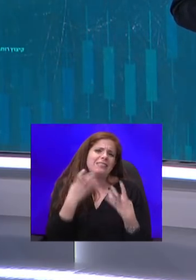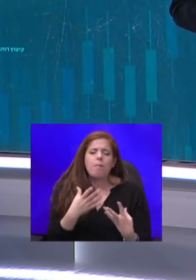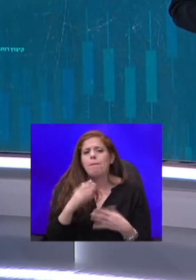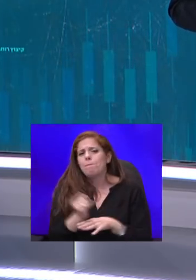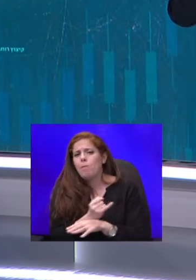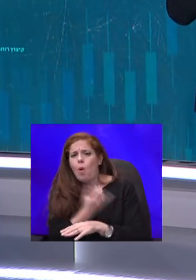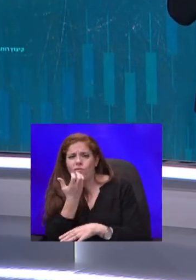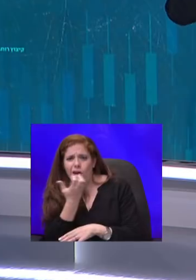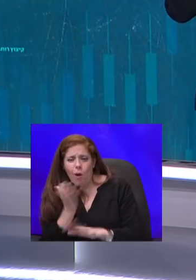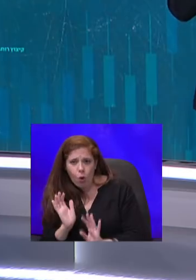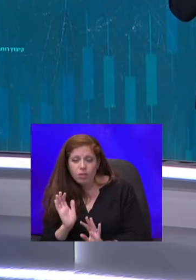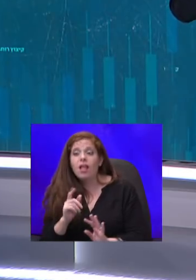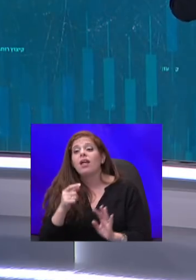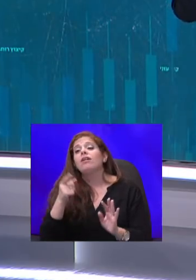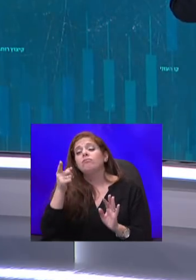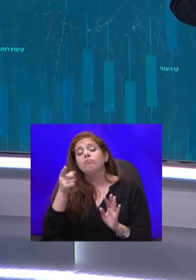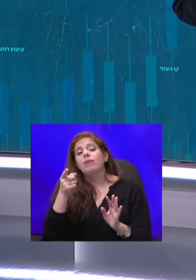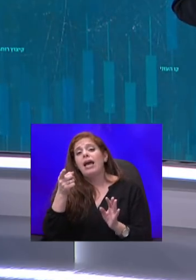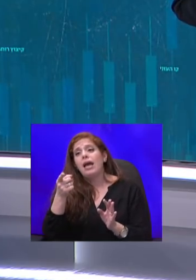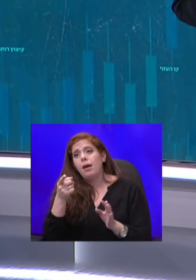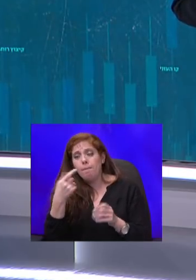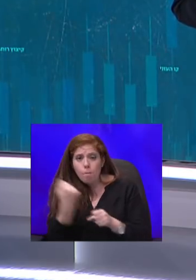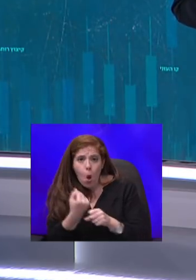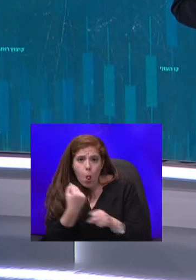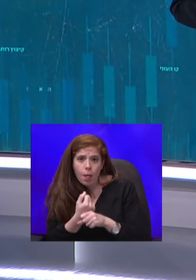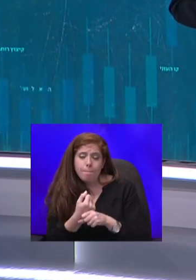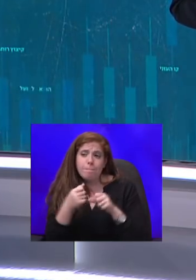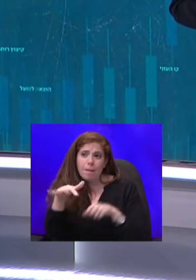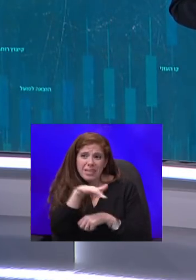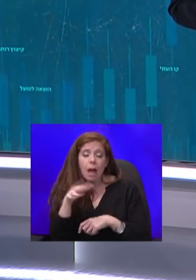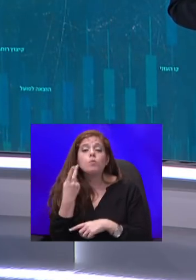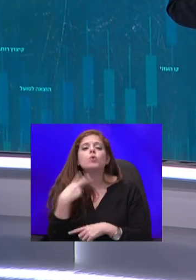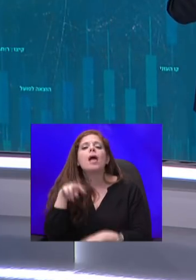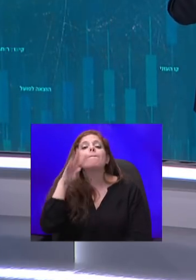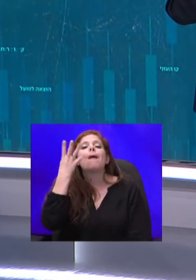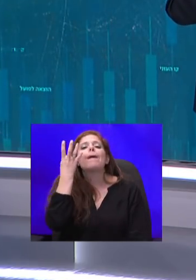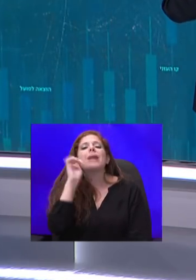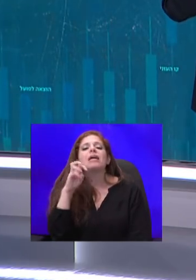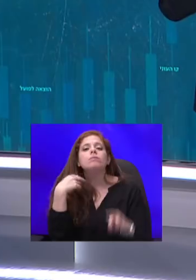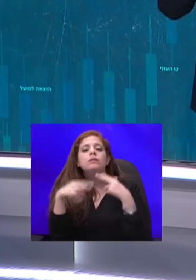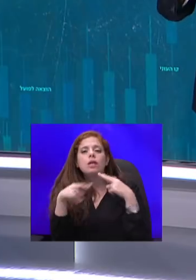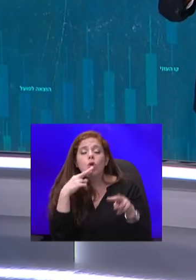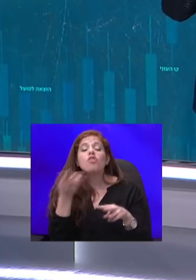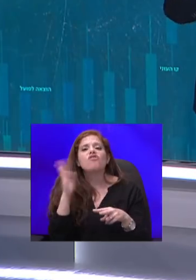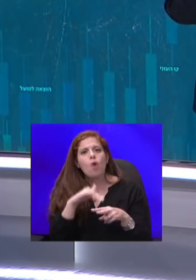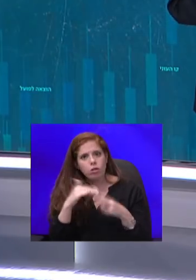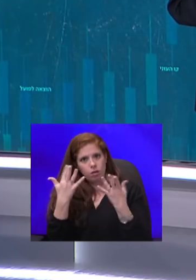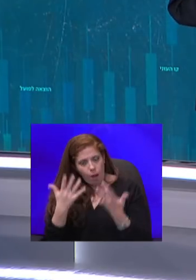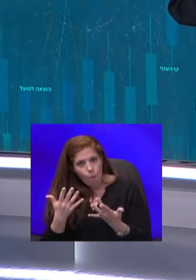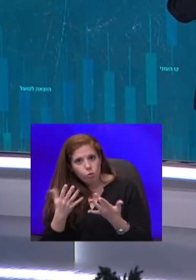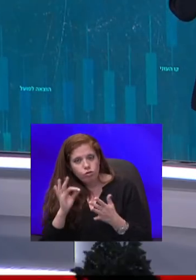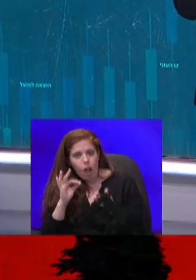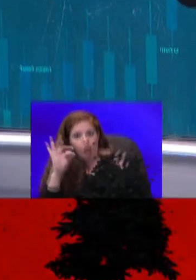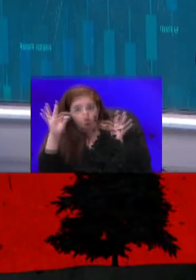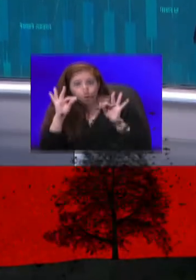שמנסקי בן שחר, פועלות במתחם השוק יותר מ-40 נסעדות, ועוד כמות דומה של חנויות של לא מוכות מזון אלא דברים